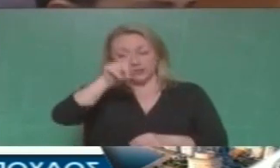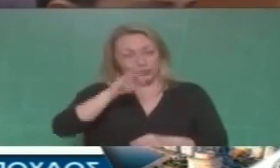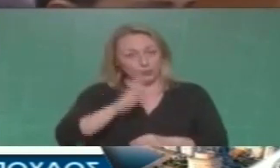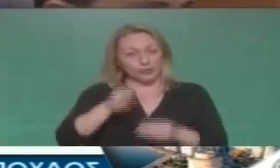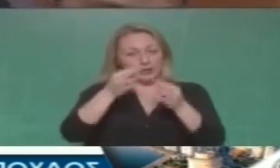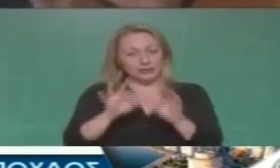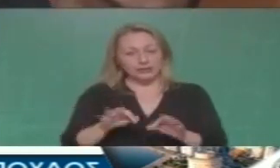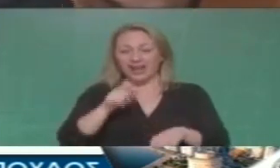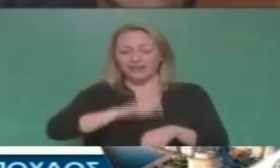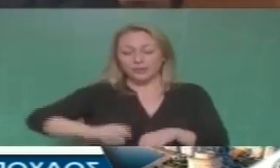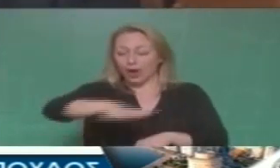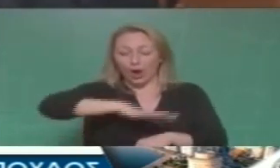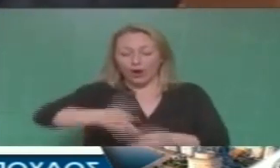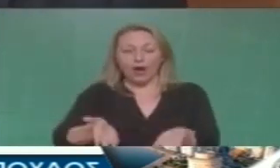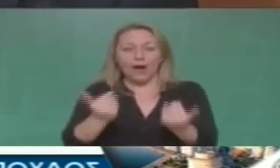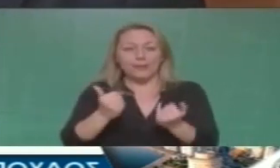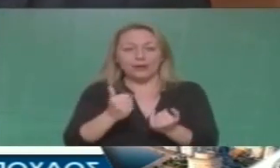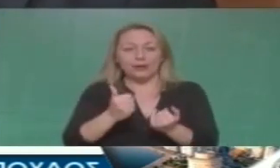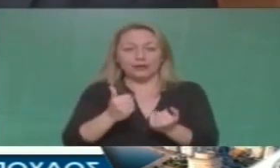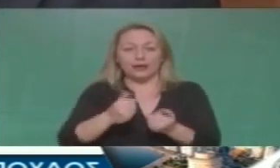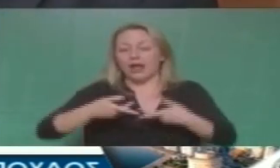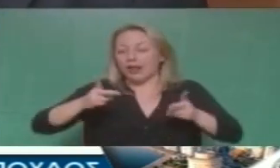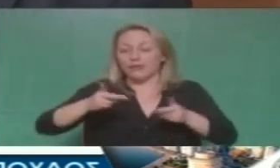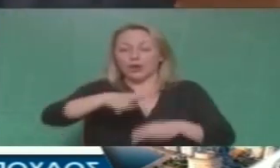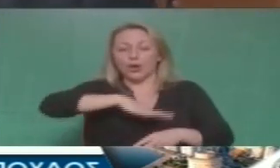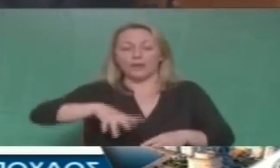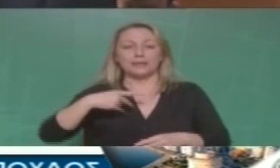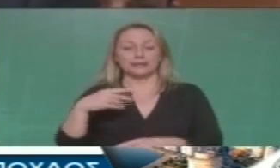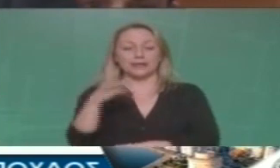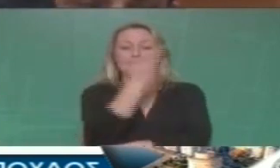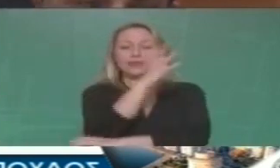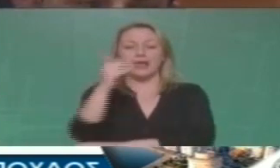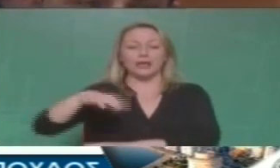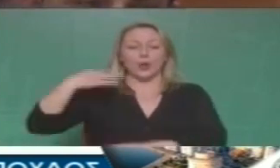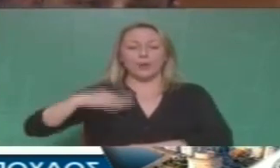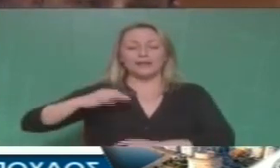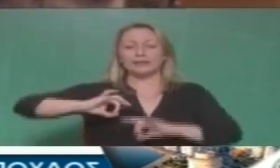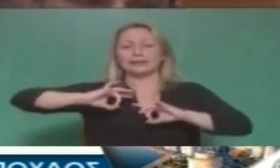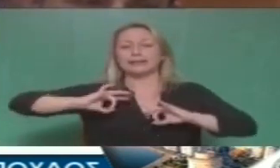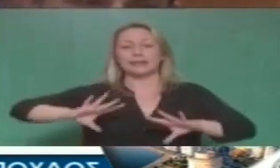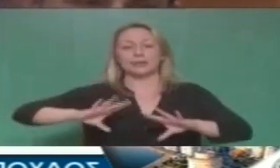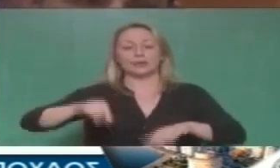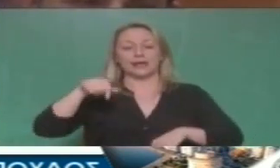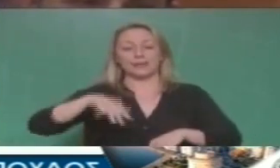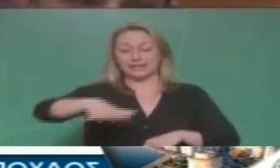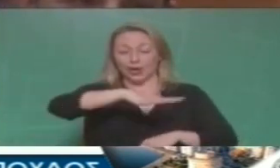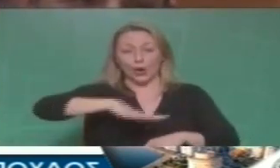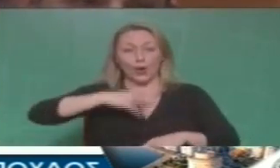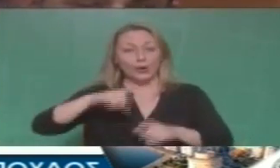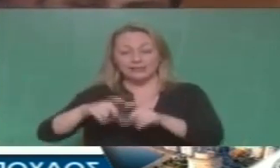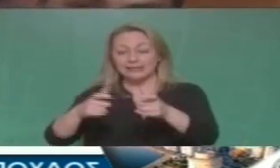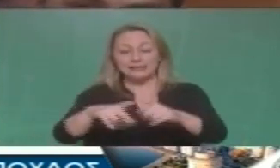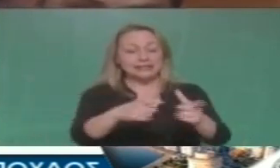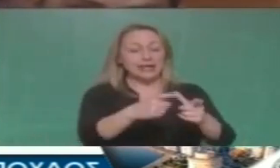αντιμετωπιστούν οι ανύπακτες τελεύθεροι χώροι παντού το ανύπακτο πράσινο η έλλειψη χώρων ακόμη και για τη σχολική σχέλη